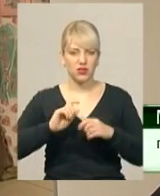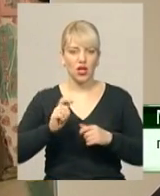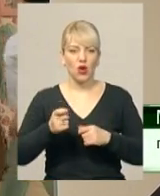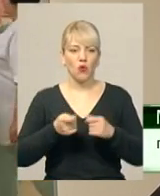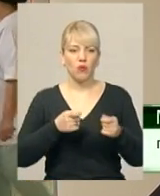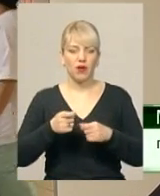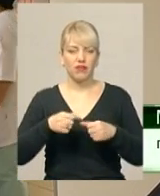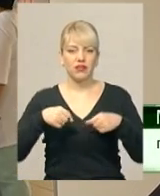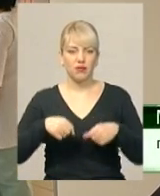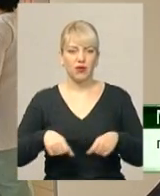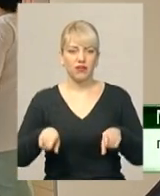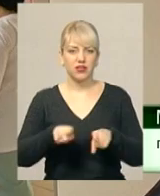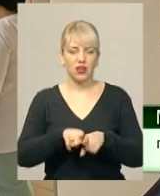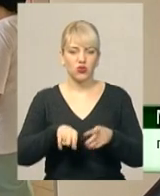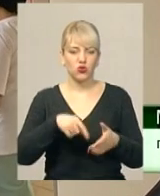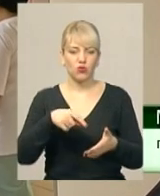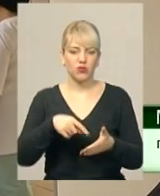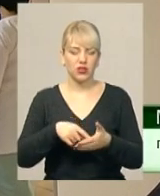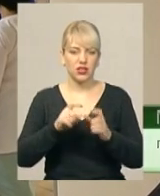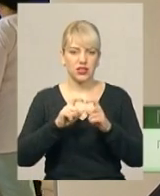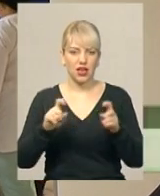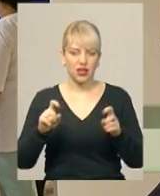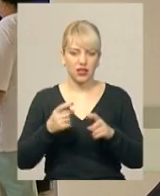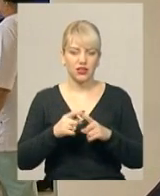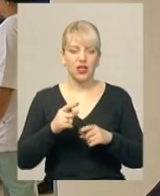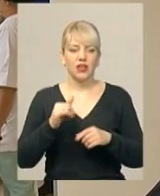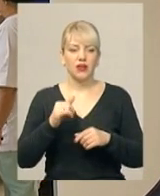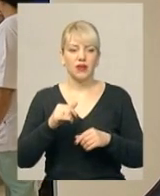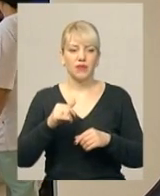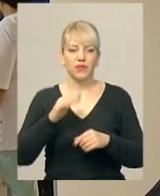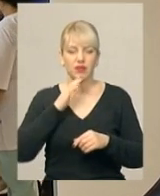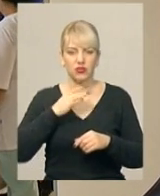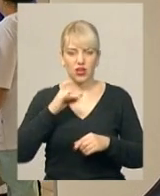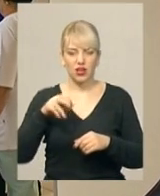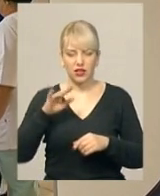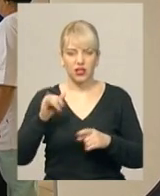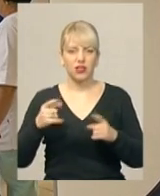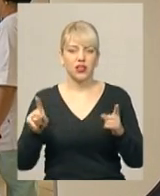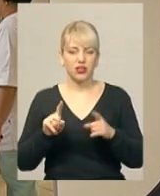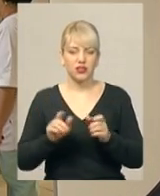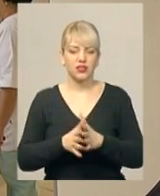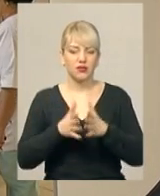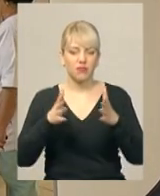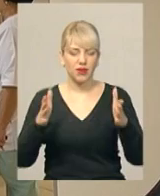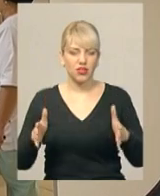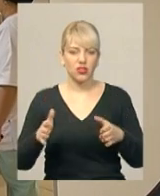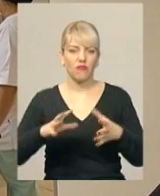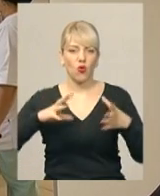університет управління і права, також комунальний заклад обласної ради, який в великій мірі збільшив об'єми